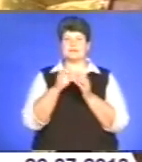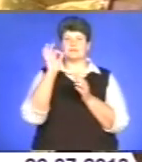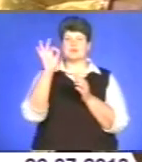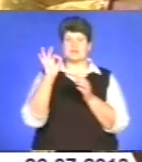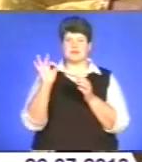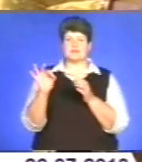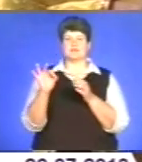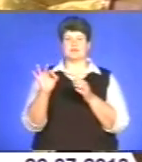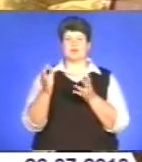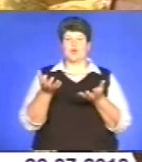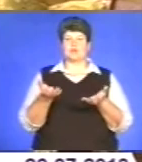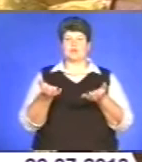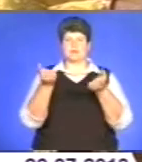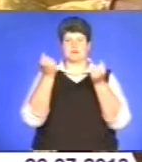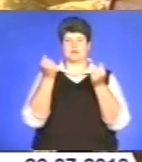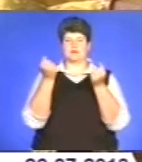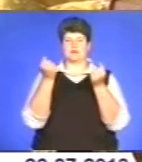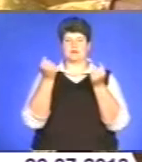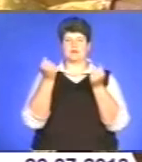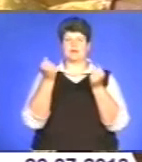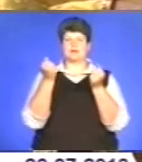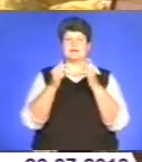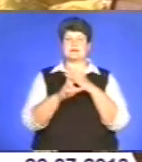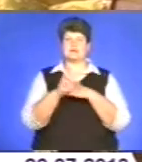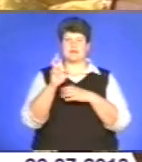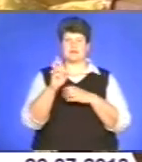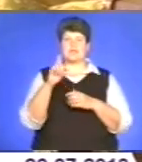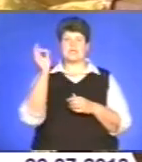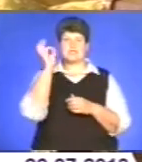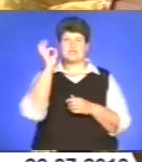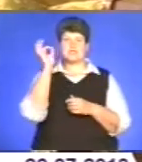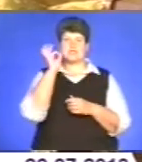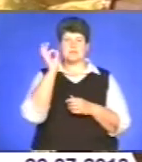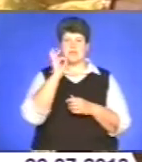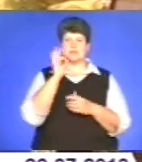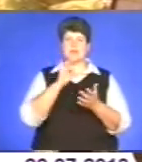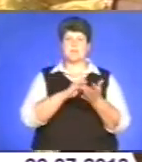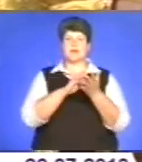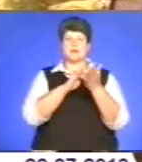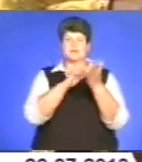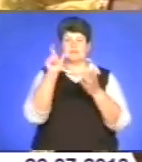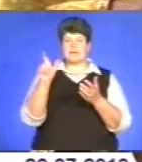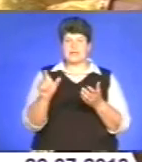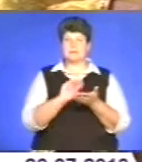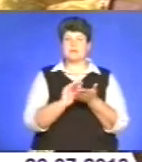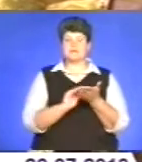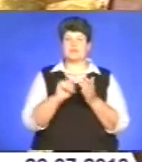церквів. Німецький мандрівник Дітмар писав, що в